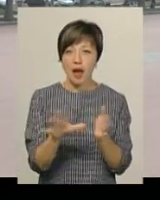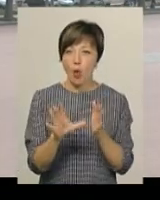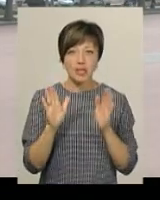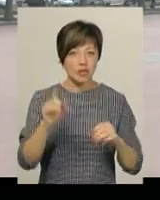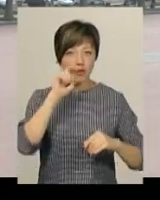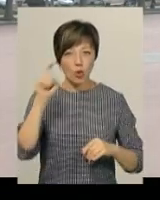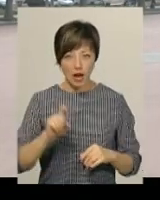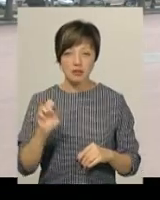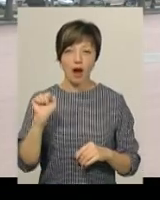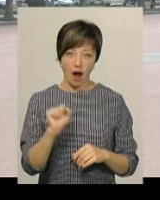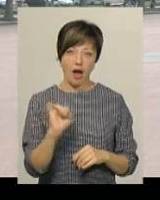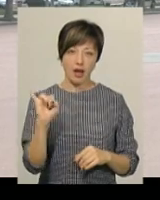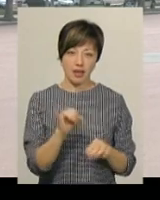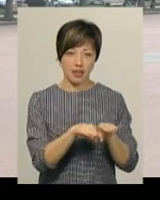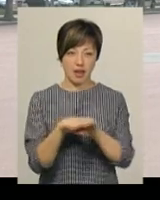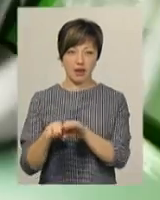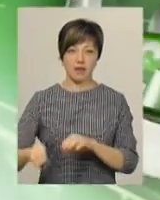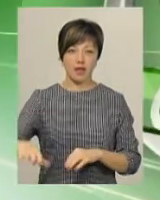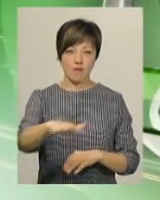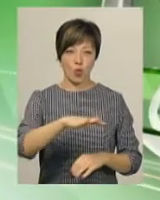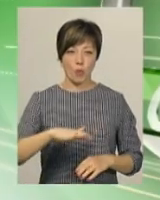тільки в Україні, а й на рівні Європи».